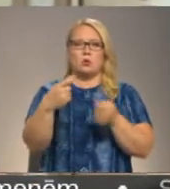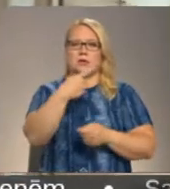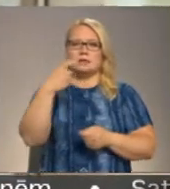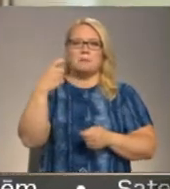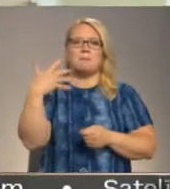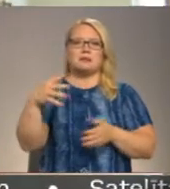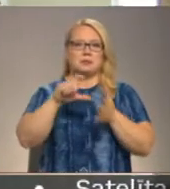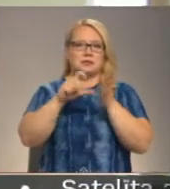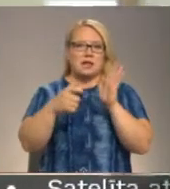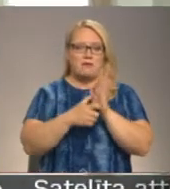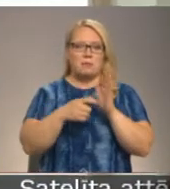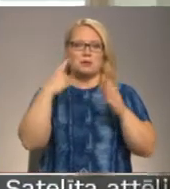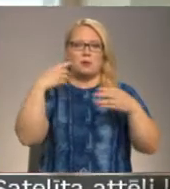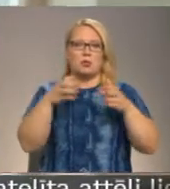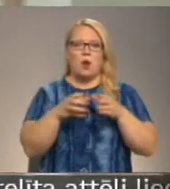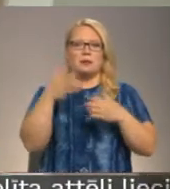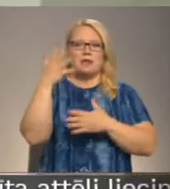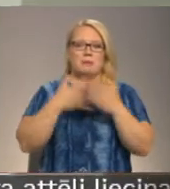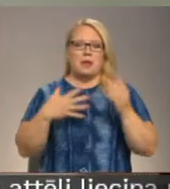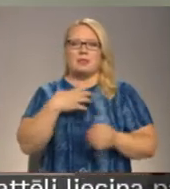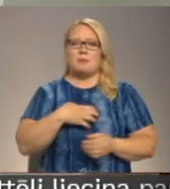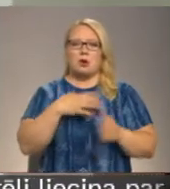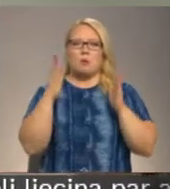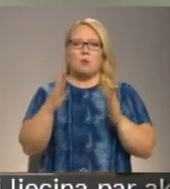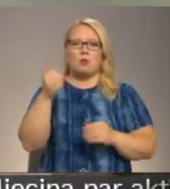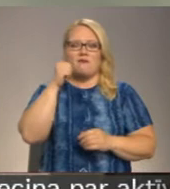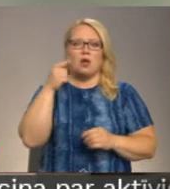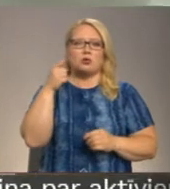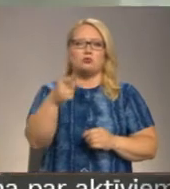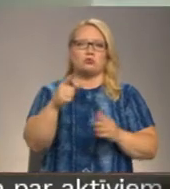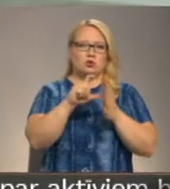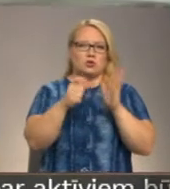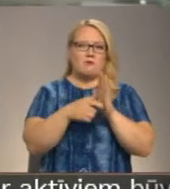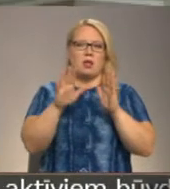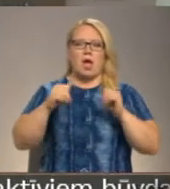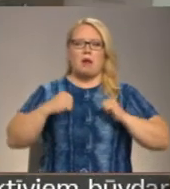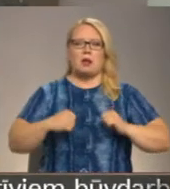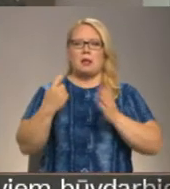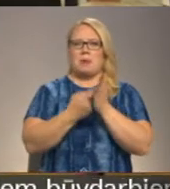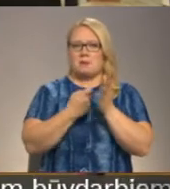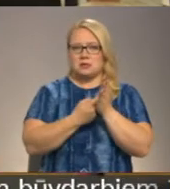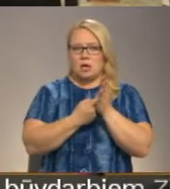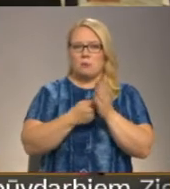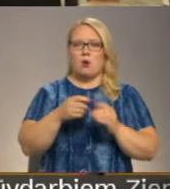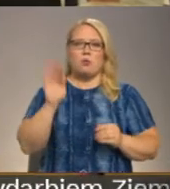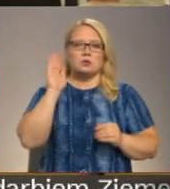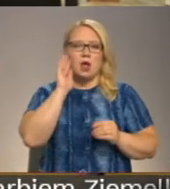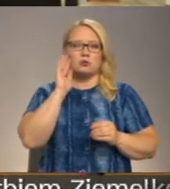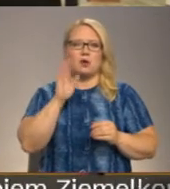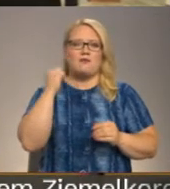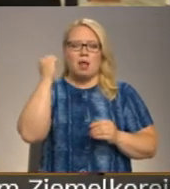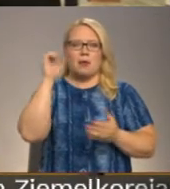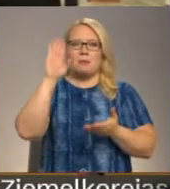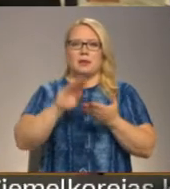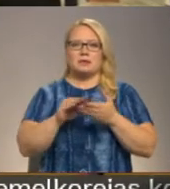dzīvokļi, bet pēc domes aplēsēm nepieciešami būtu vēl tūkstoši dzīvokļi, lai apmierinātu pieprasījumu. Uzklāsot Valmieras